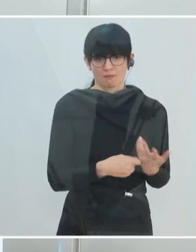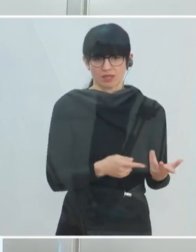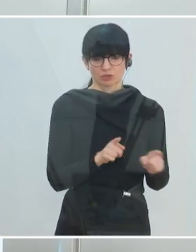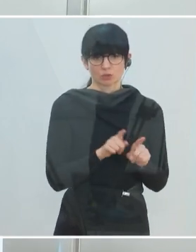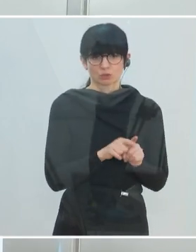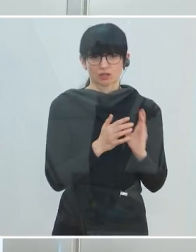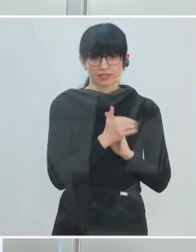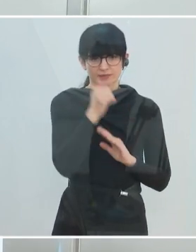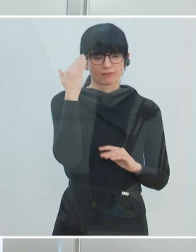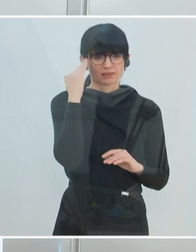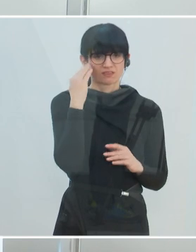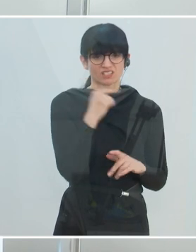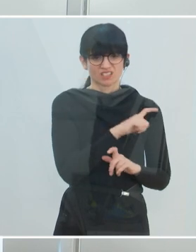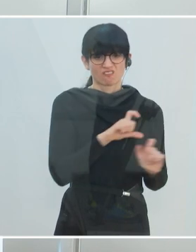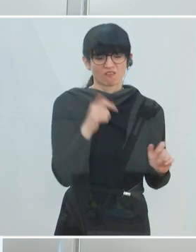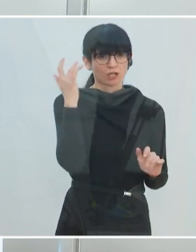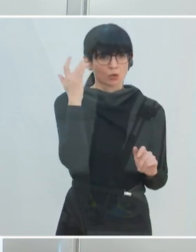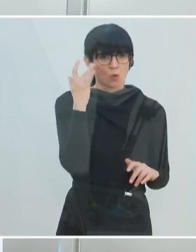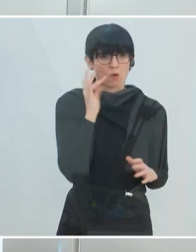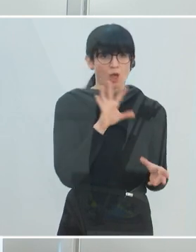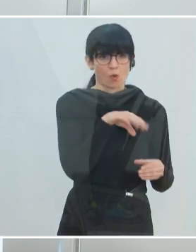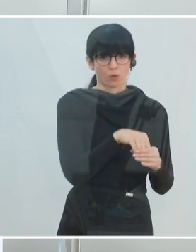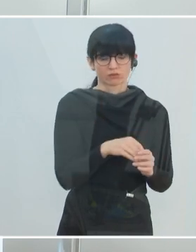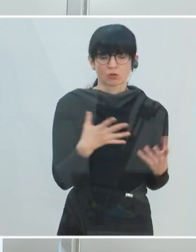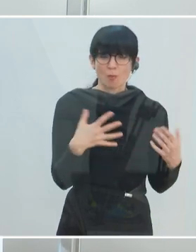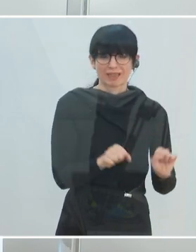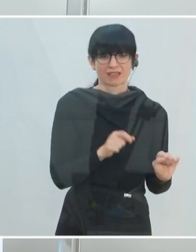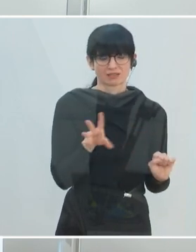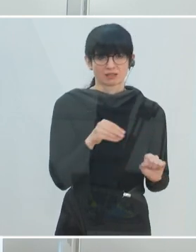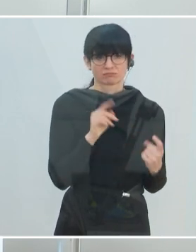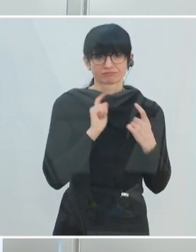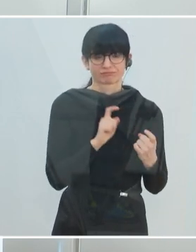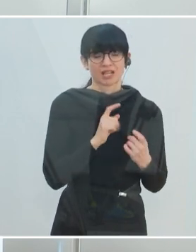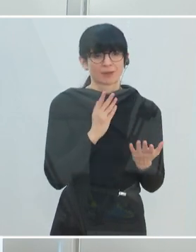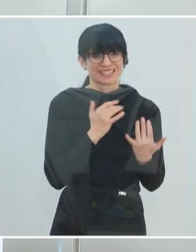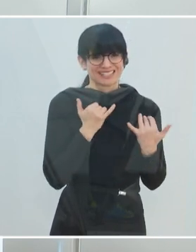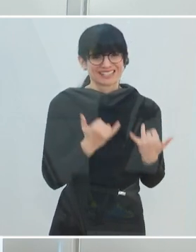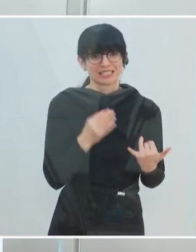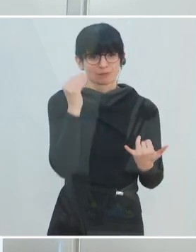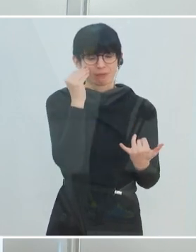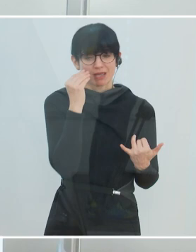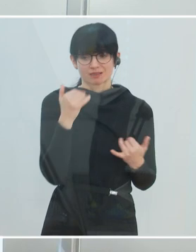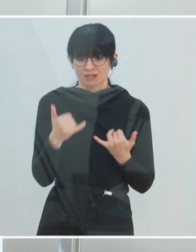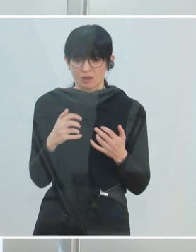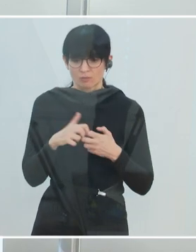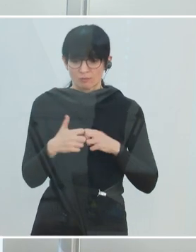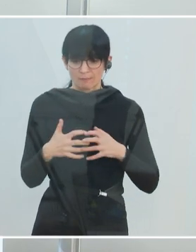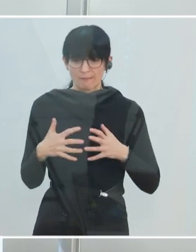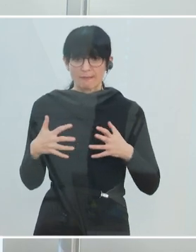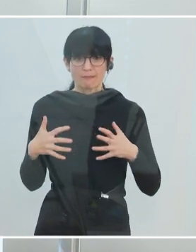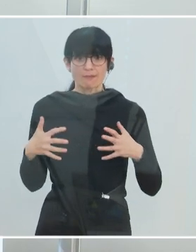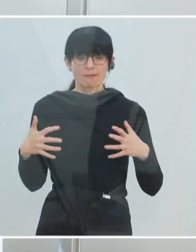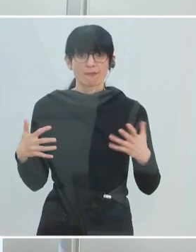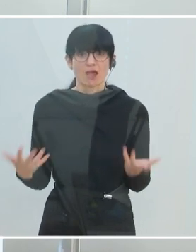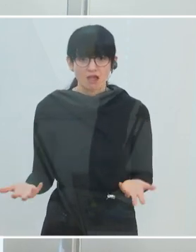Positionierungen, ihr Fach-Know-how, ihre Kompetenzen mit einbringen. Wir haben aber gemerkt, dass es zunehmend, ich glaube, es ist so